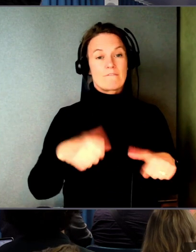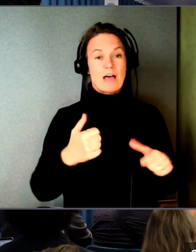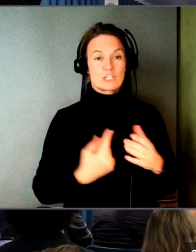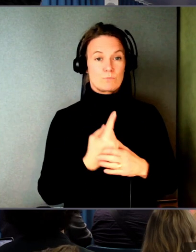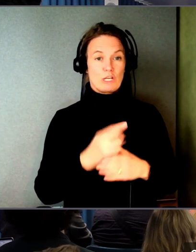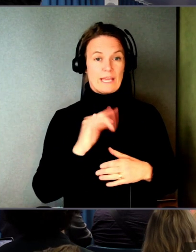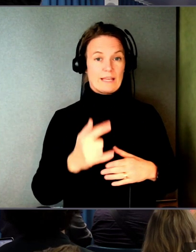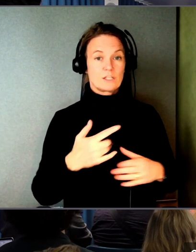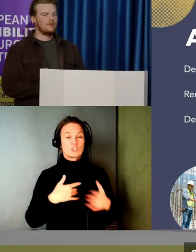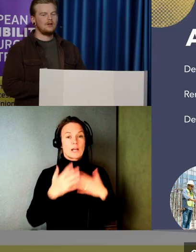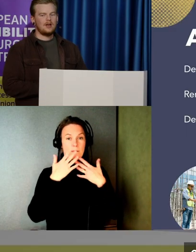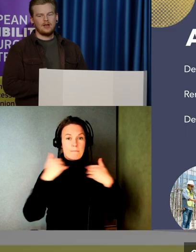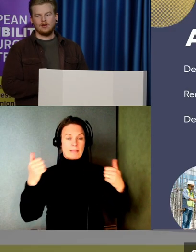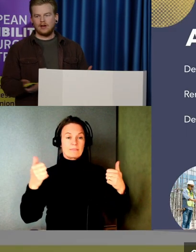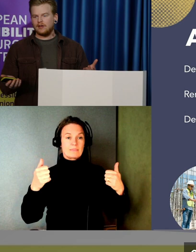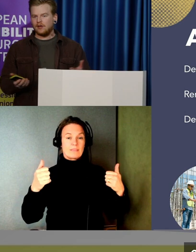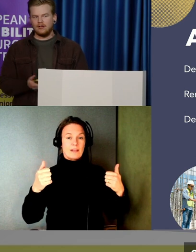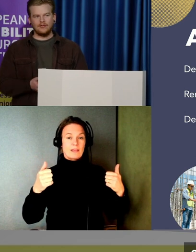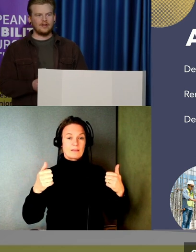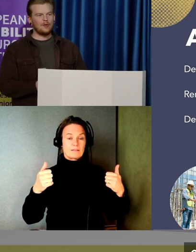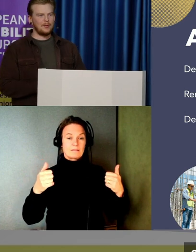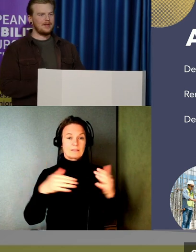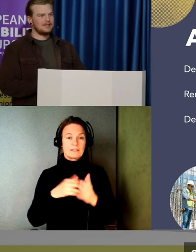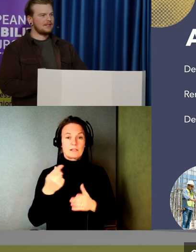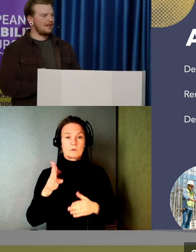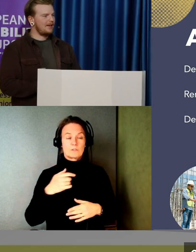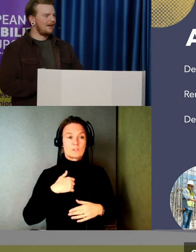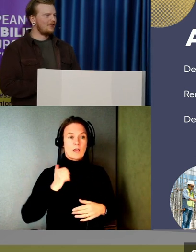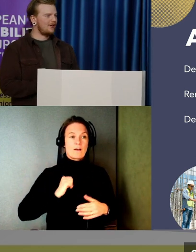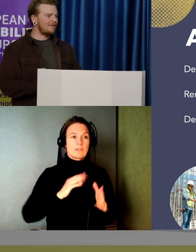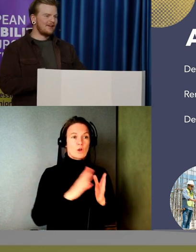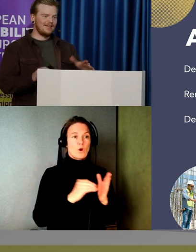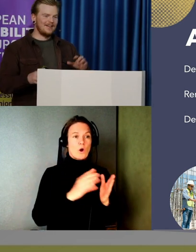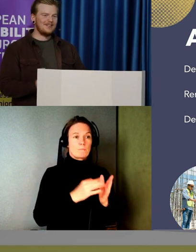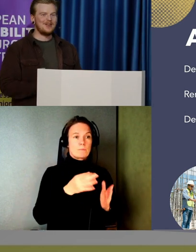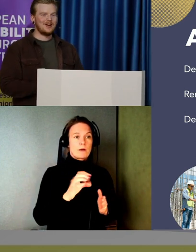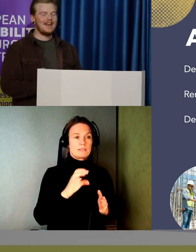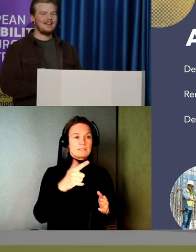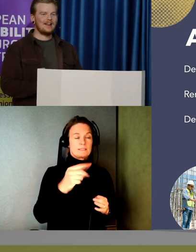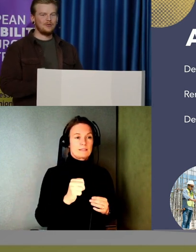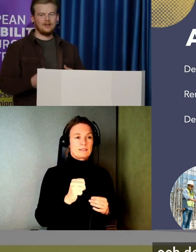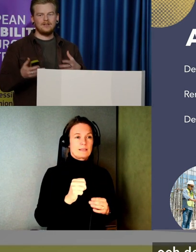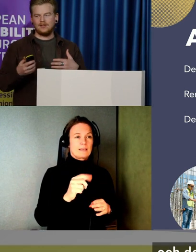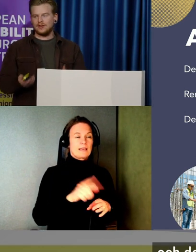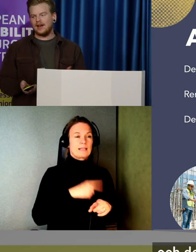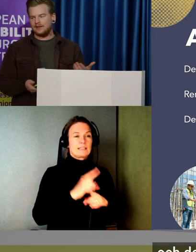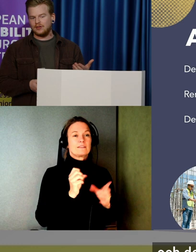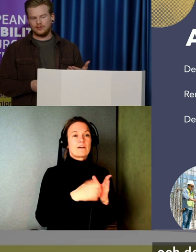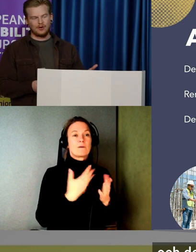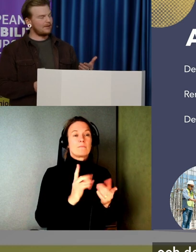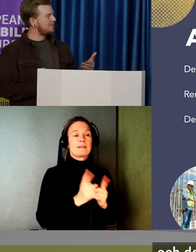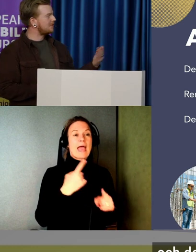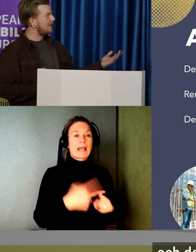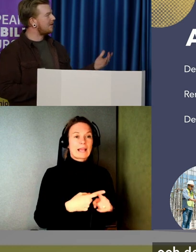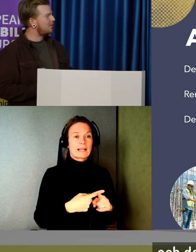Att göra det bättre. Och jag själv använder copy-paste hela dagen. För att det gör det enklare. Och det är ju så här